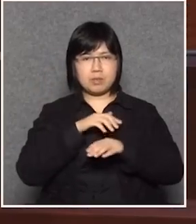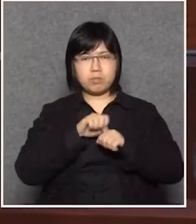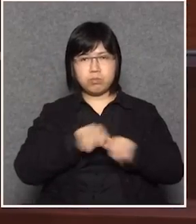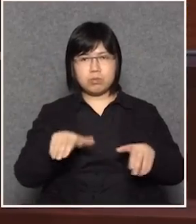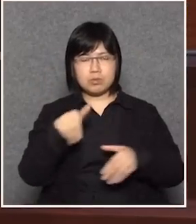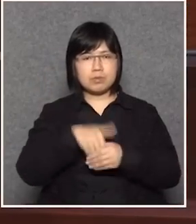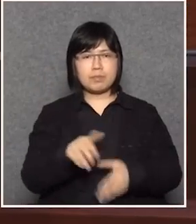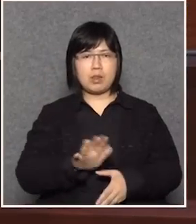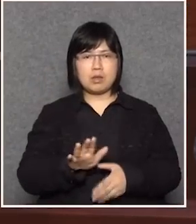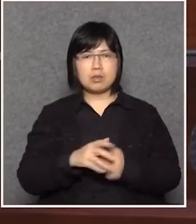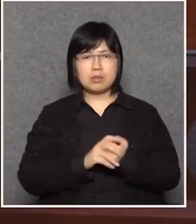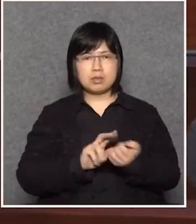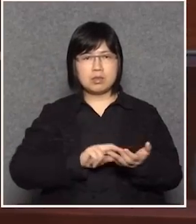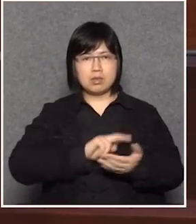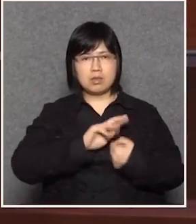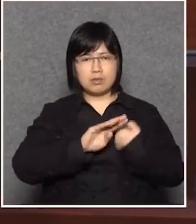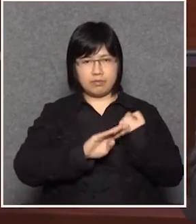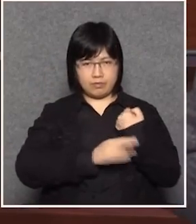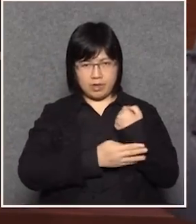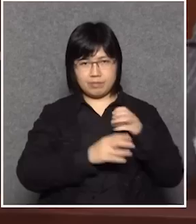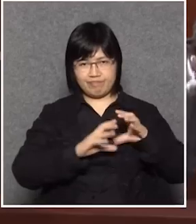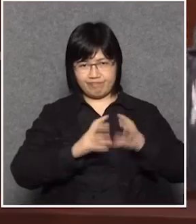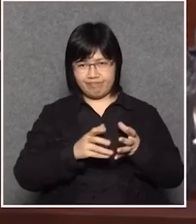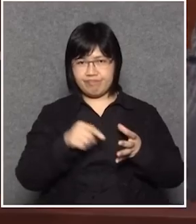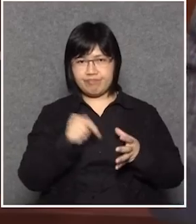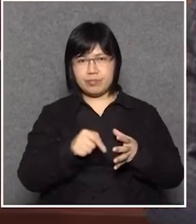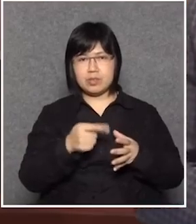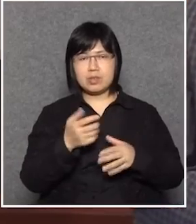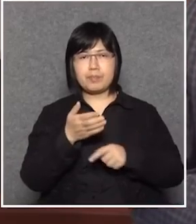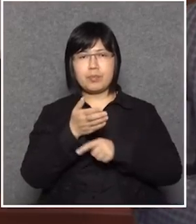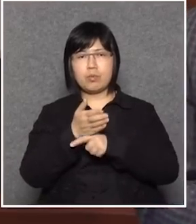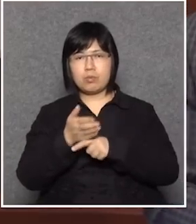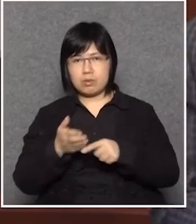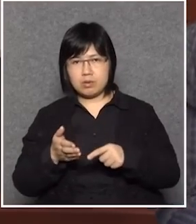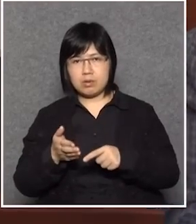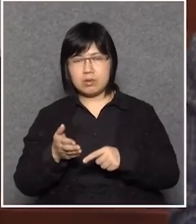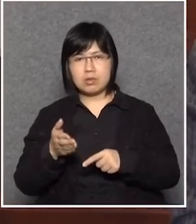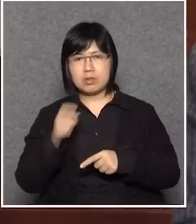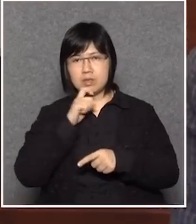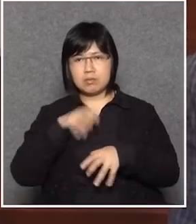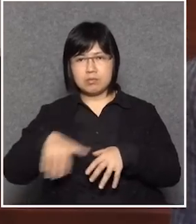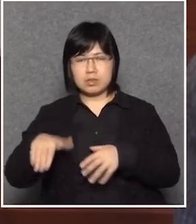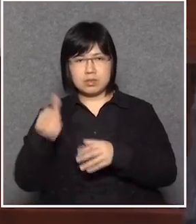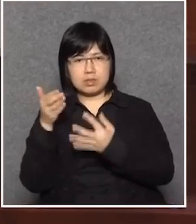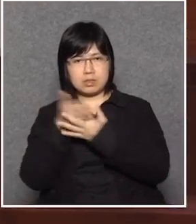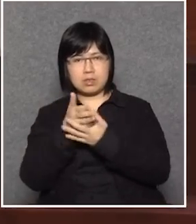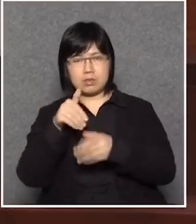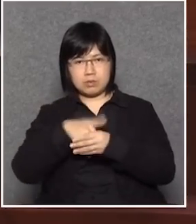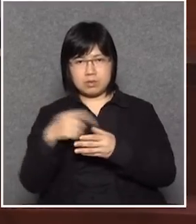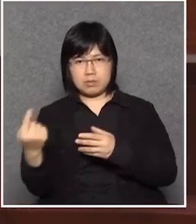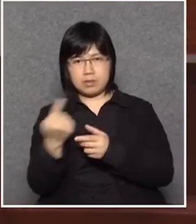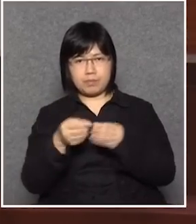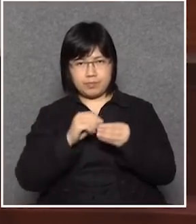而這個立法機關也只有一半通過地區直選一人一票選舉產生的